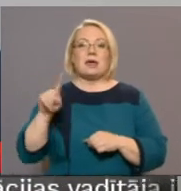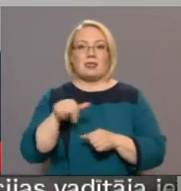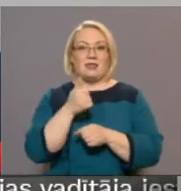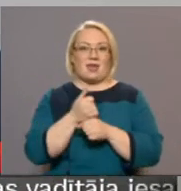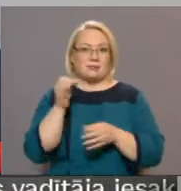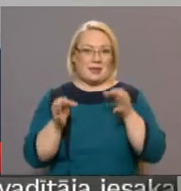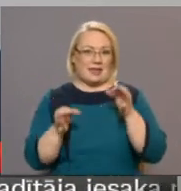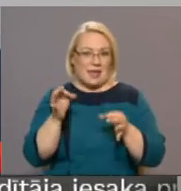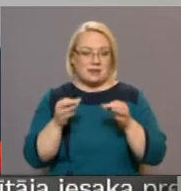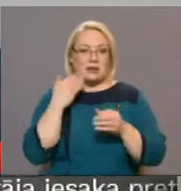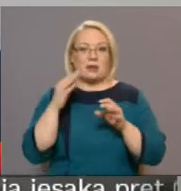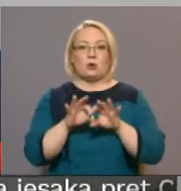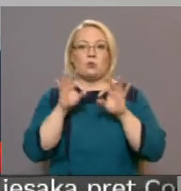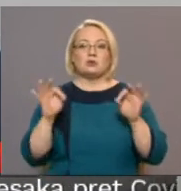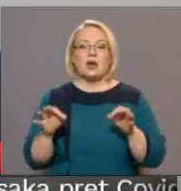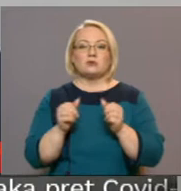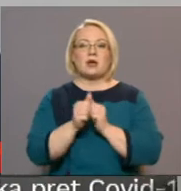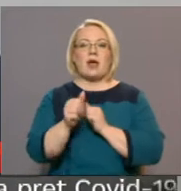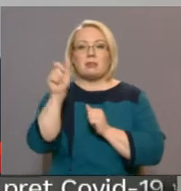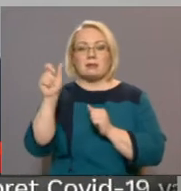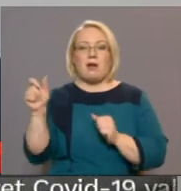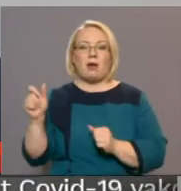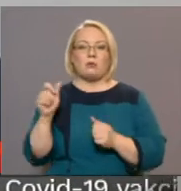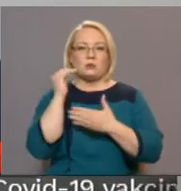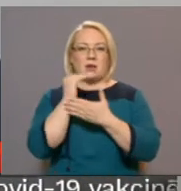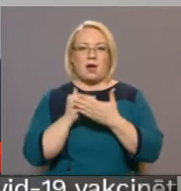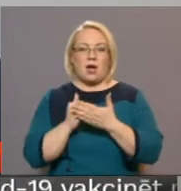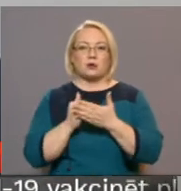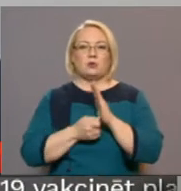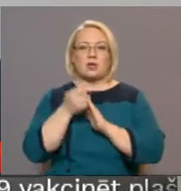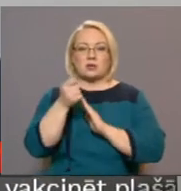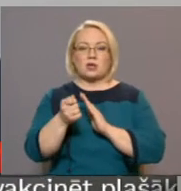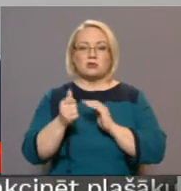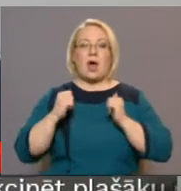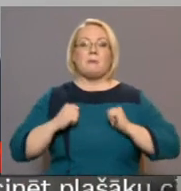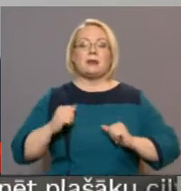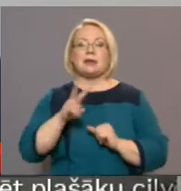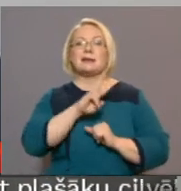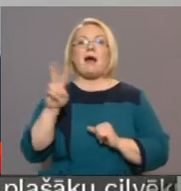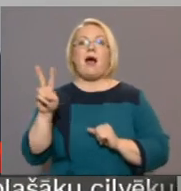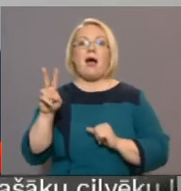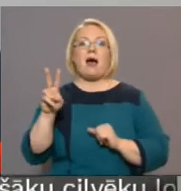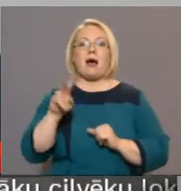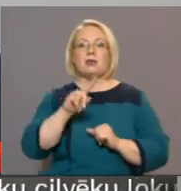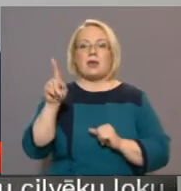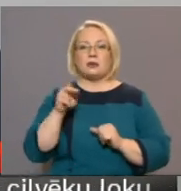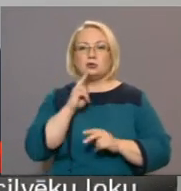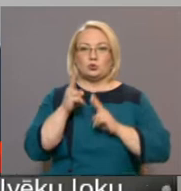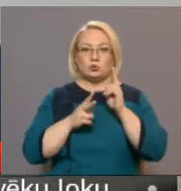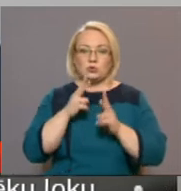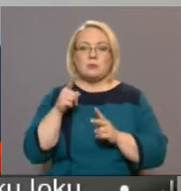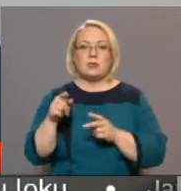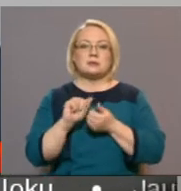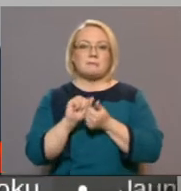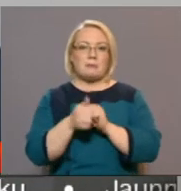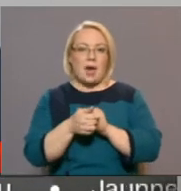tam, kad ir uzsākusies kandārceruks tiesniegšana, apmierinās, kādu iezniedzēju sūdzību, kas attiecīgi mainīs